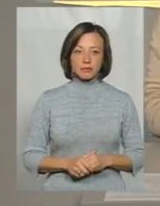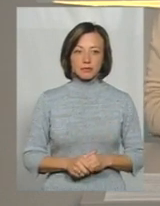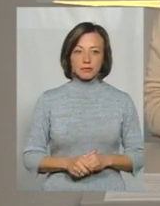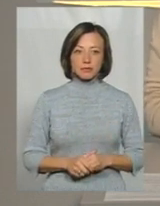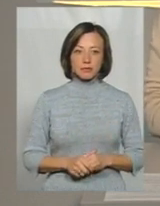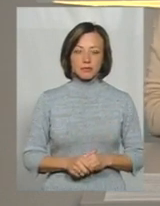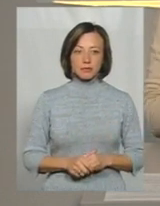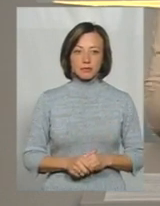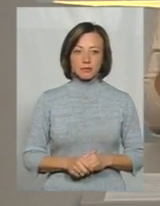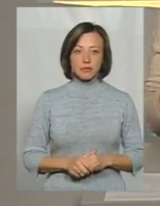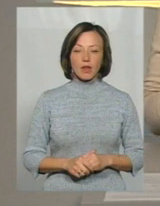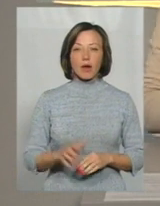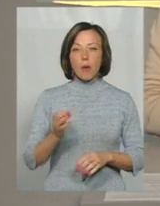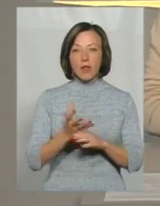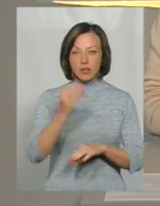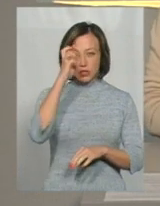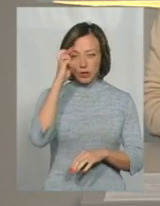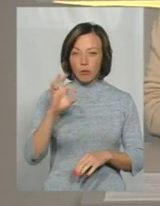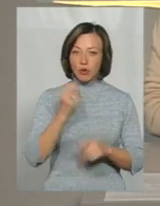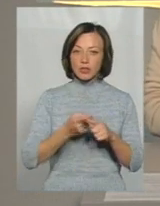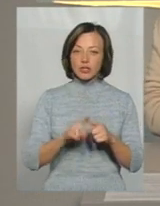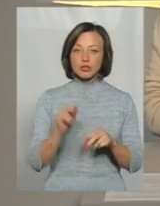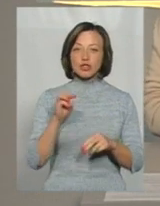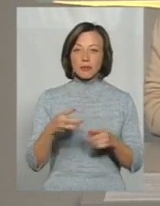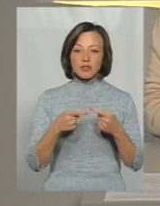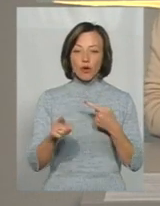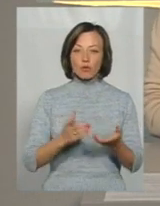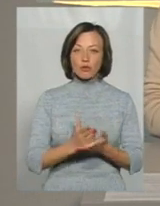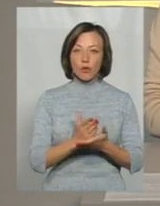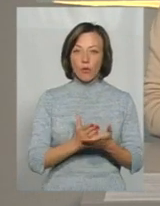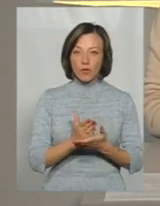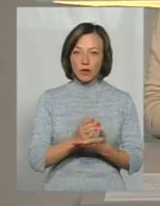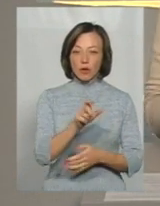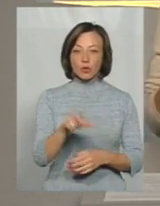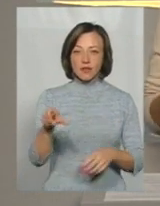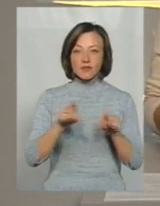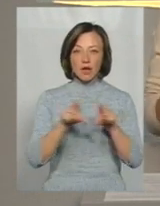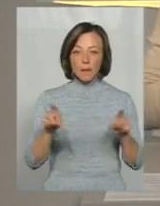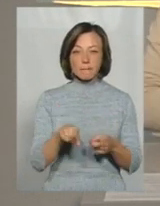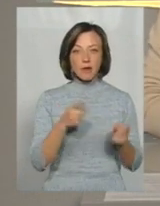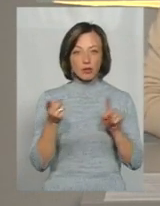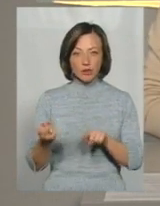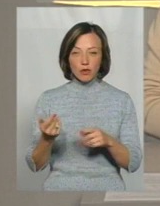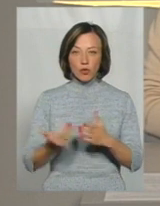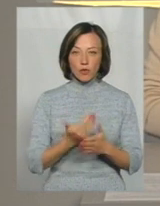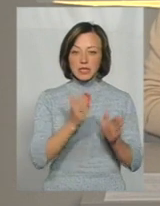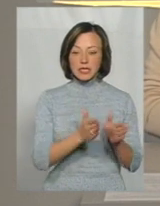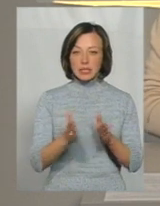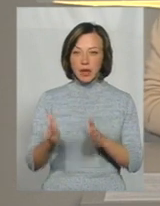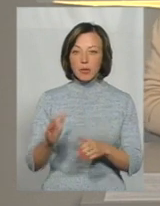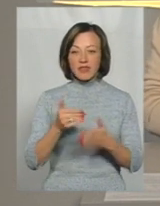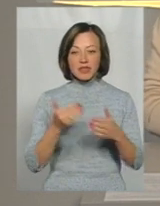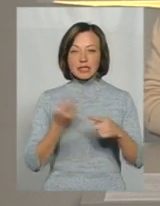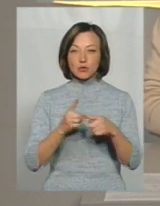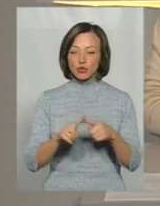державою. Отож, про це і про те, чим буде відрізнятися обслуговування краєн в закладах, які вже перейшли на нову систему від тих,